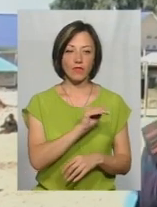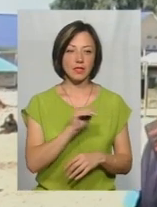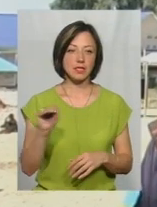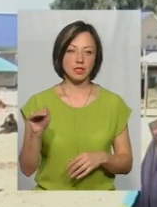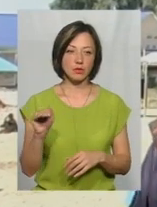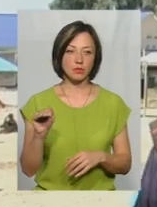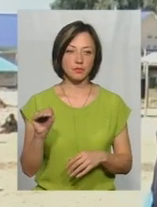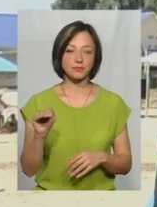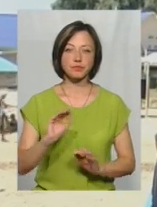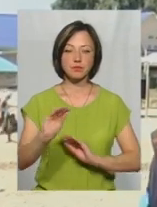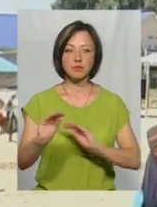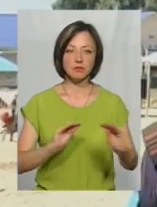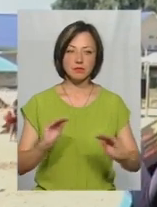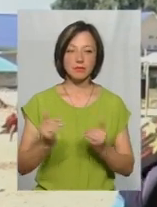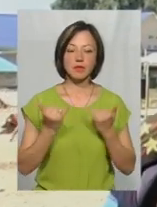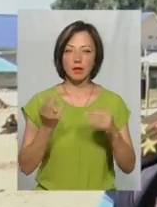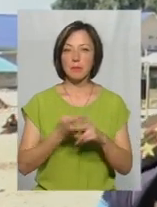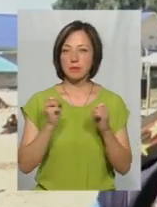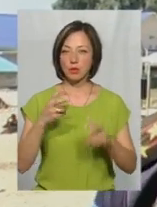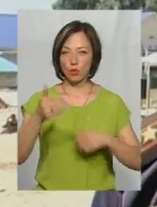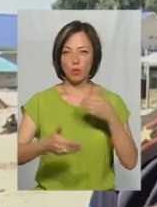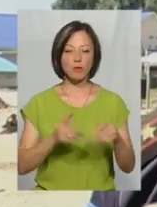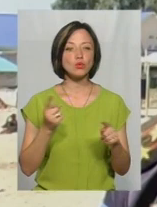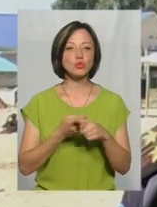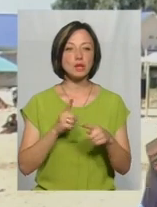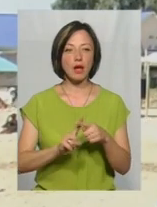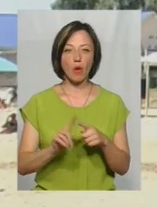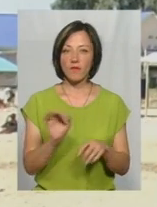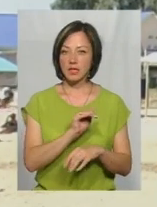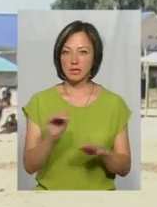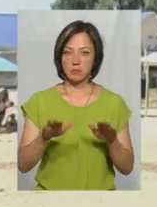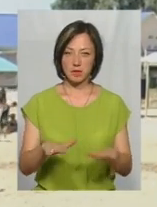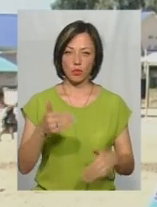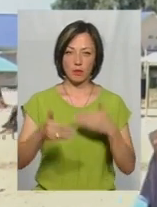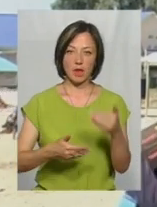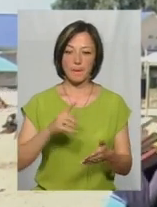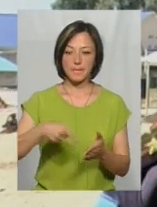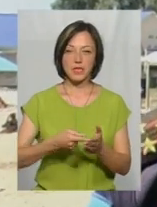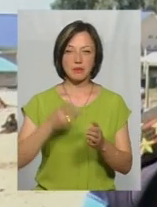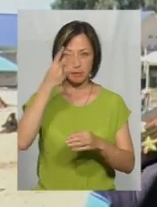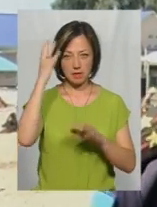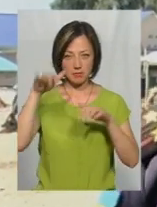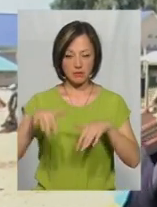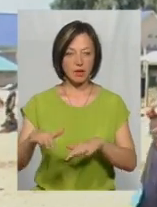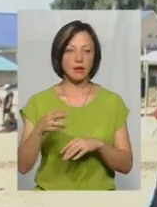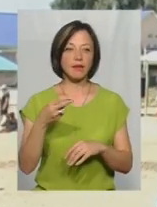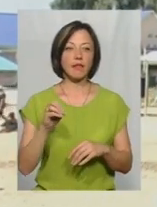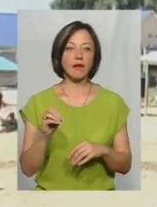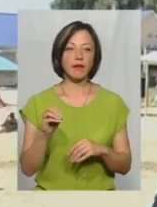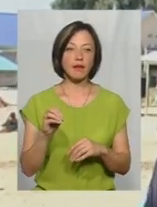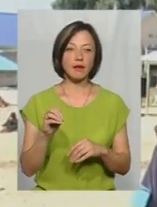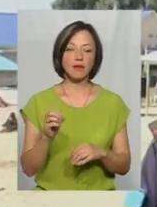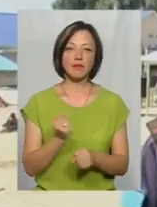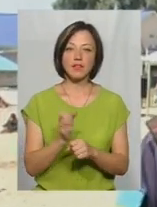облаштовані для безпечного купання. Що таке офіційне містне купання? Ми з вами знаходимося на пляжі міста Хмельницький, де вжито